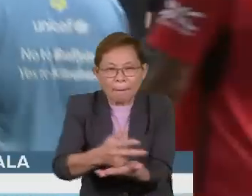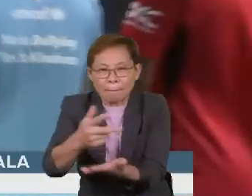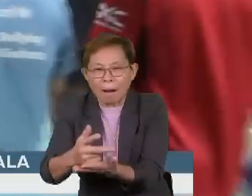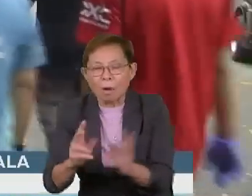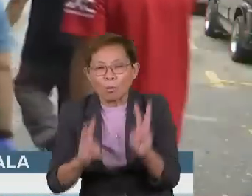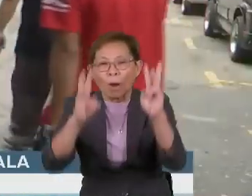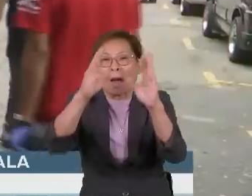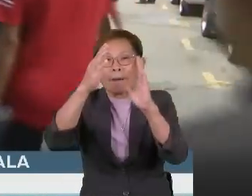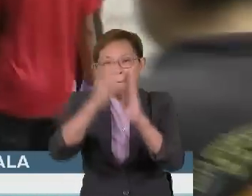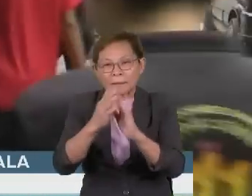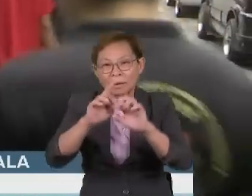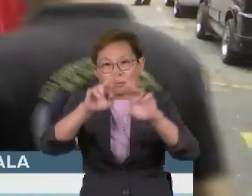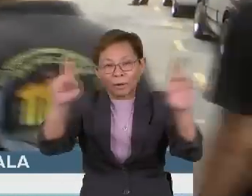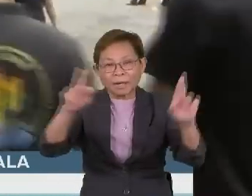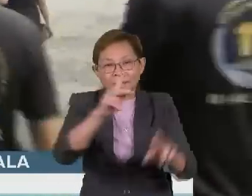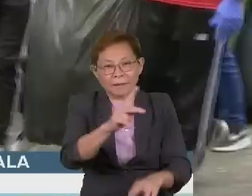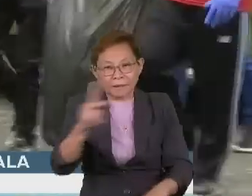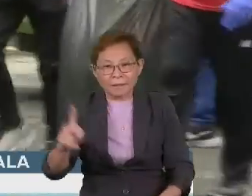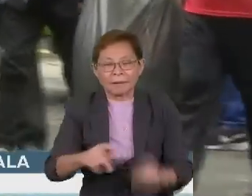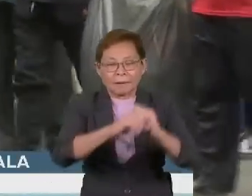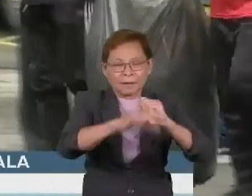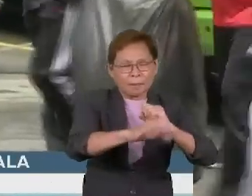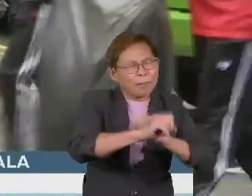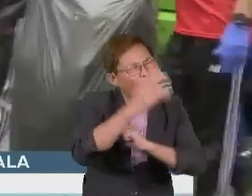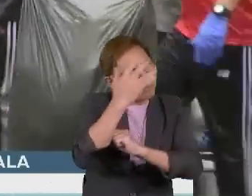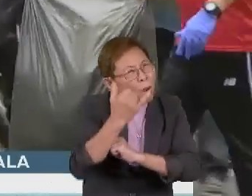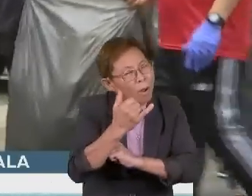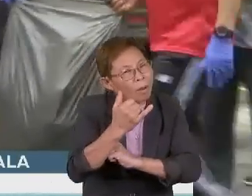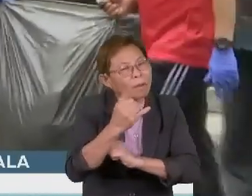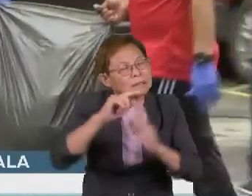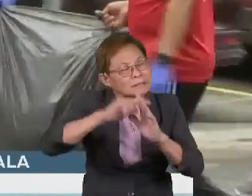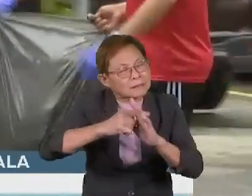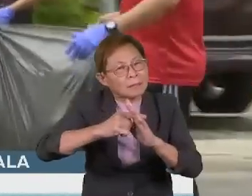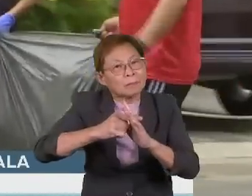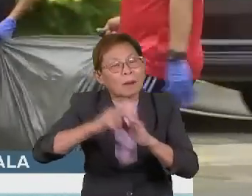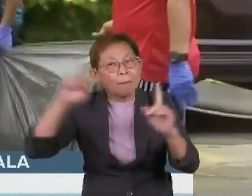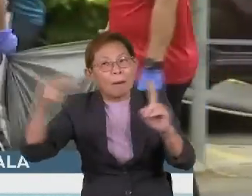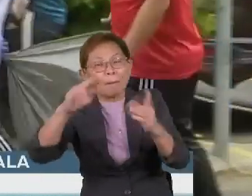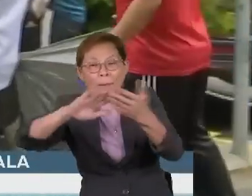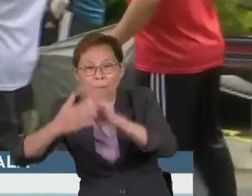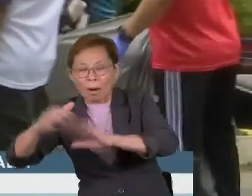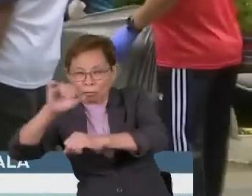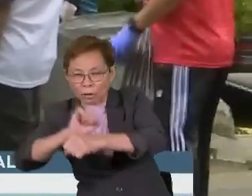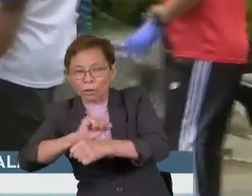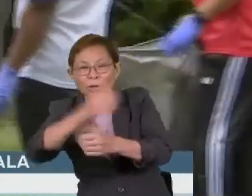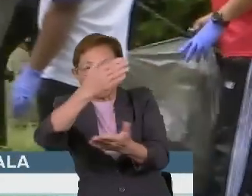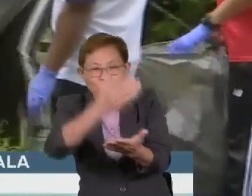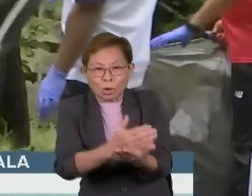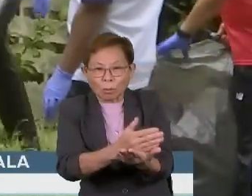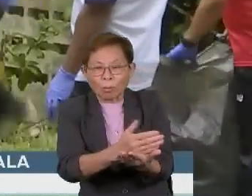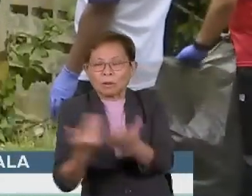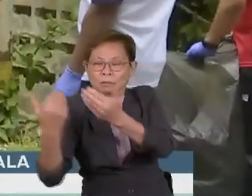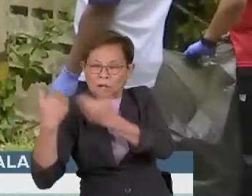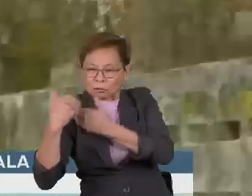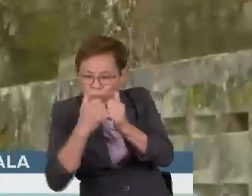Bandaraya Jalan Padang, Kota Kinabalu. Kempen bertujuan membina persepsi komuniti bahawa tugas membenteras lilatin adalah